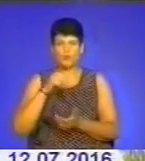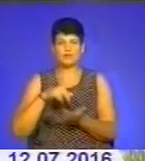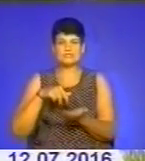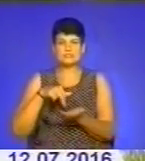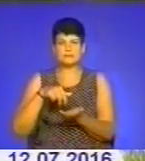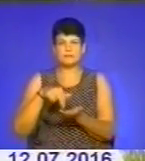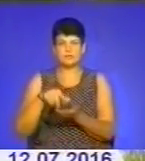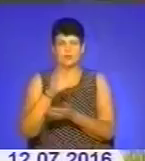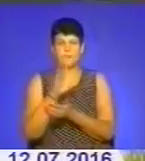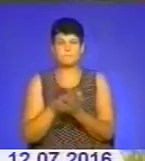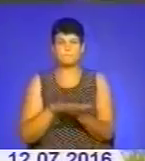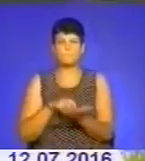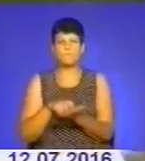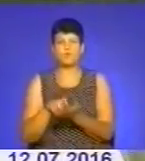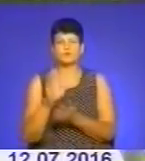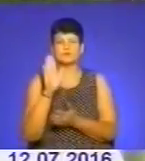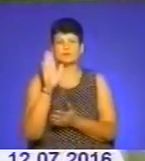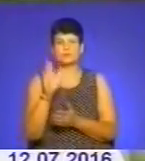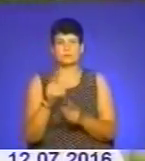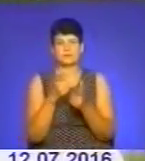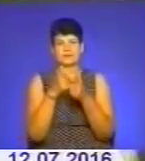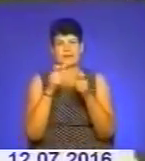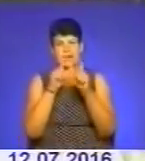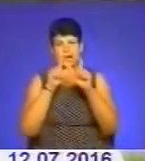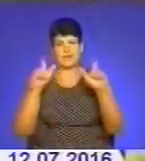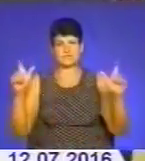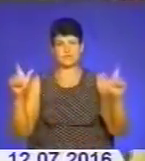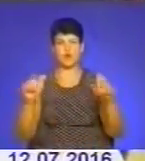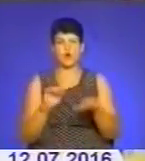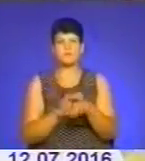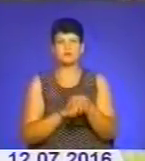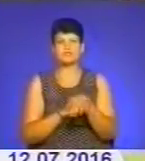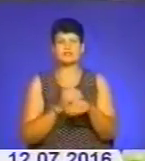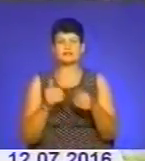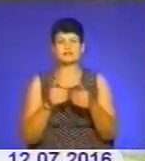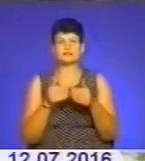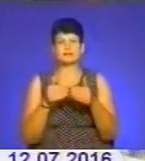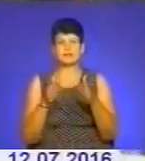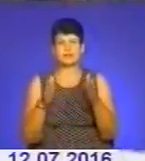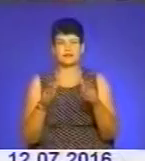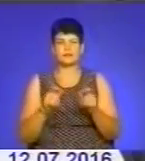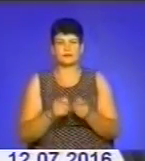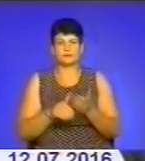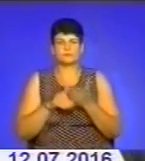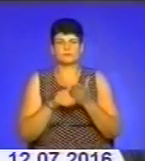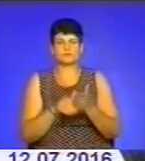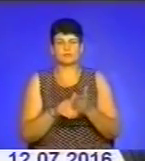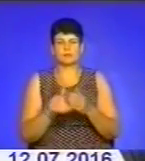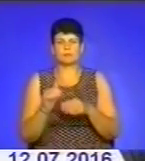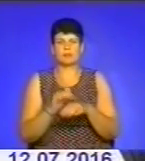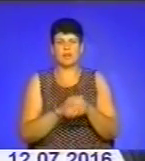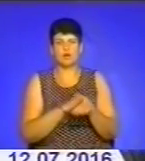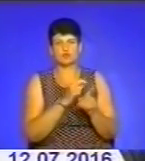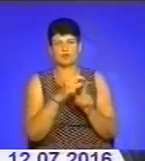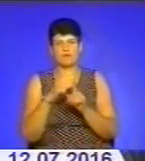відбудеться під молитовним гаслом «Милосердя двері відкрий нам, благословена Богородице». В цьому році було